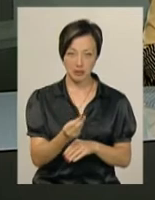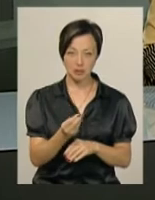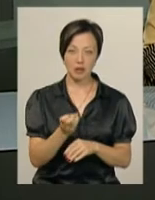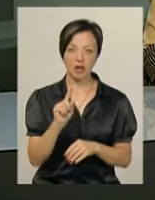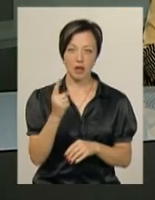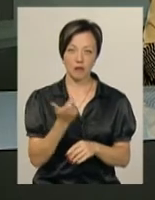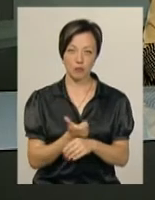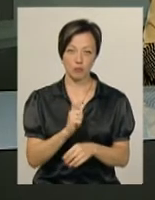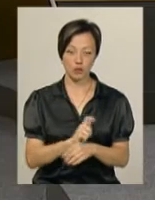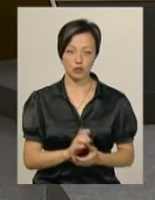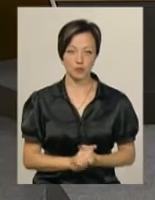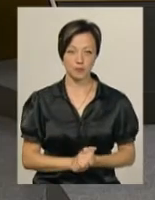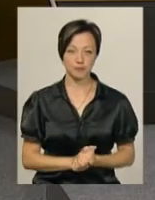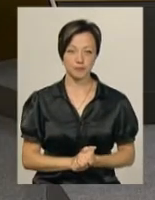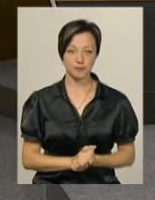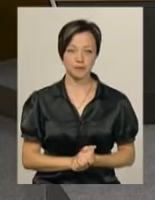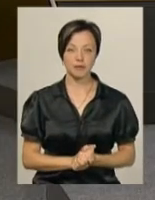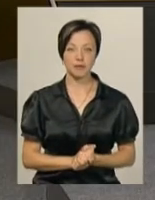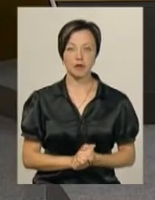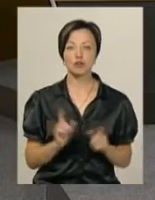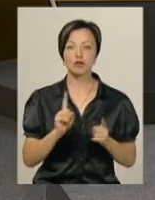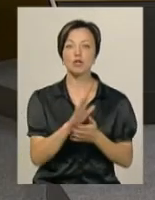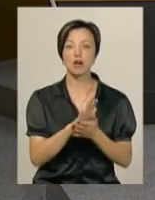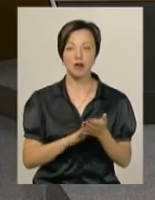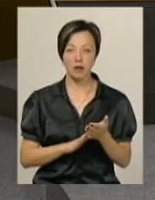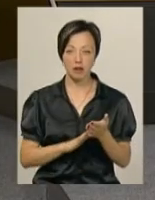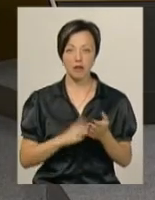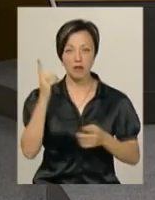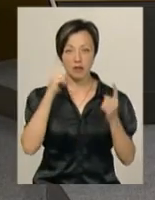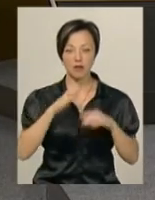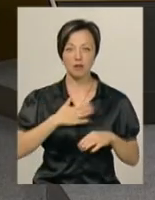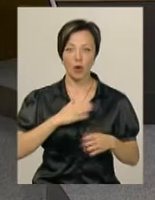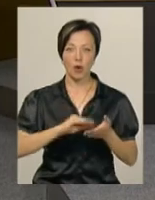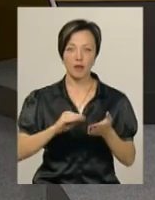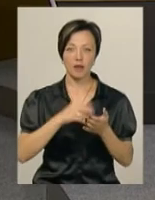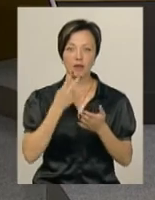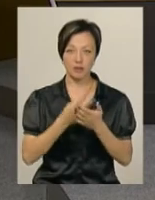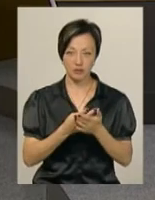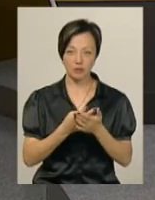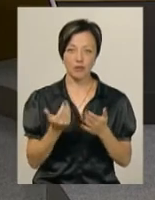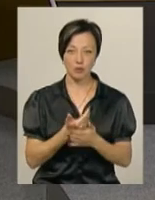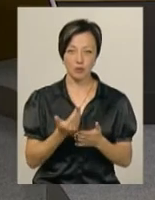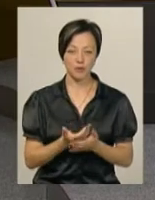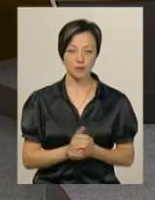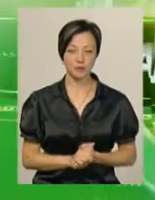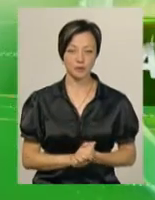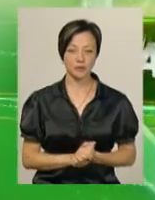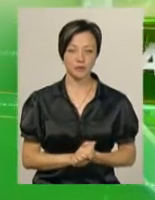на гривню більше. Що далі вигадали мої колеги, дивіться випуску.